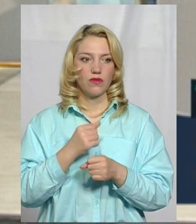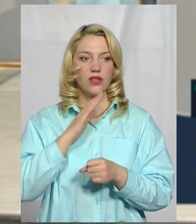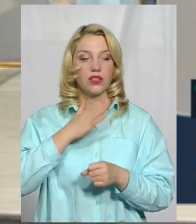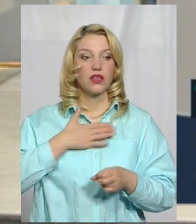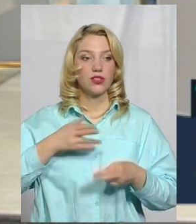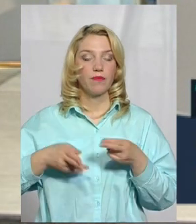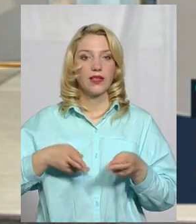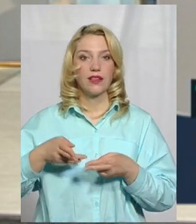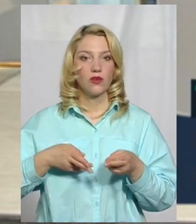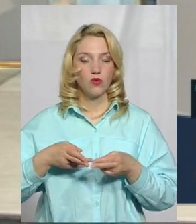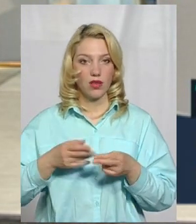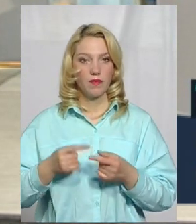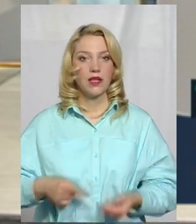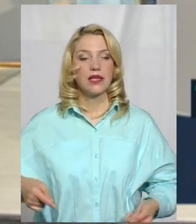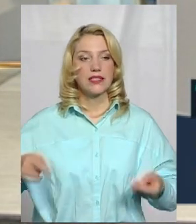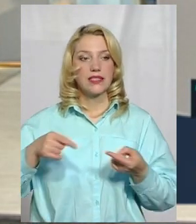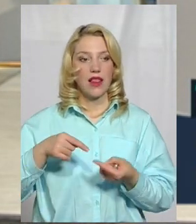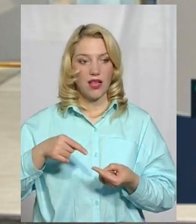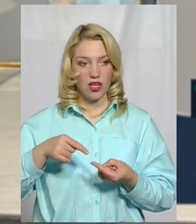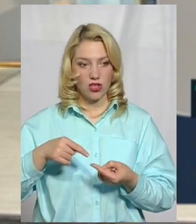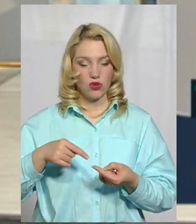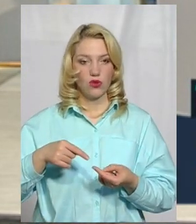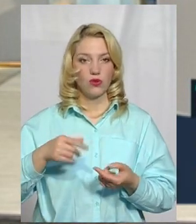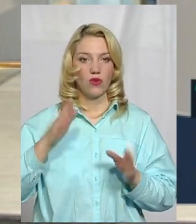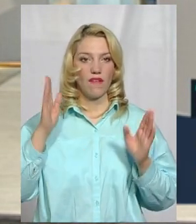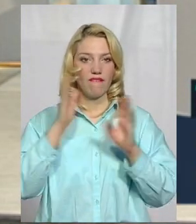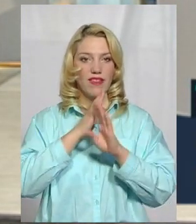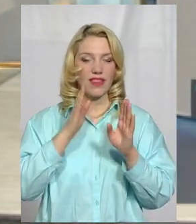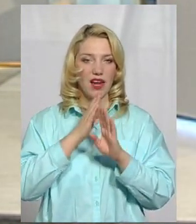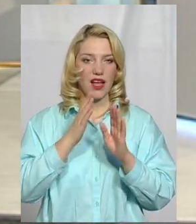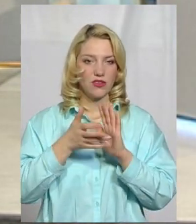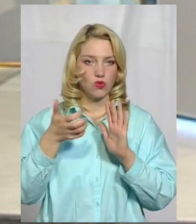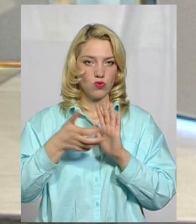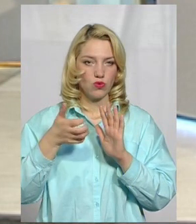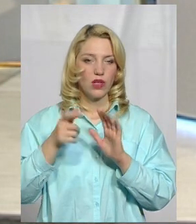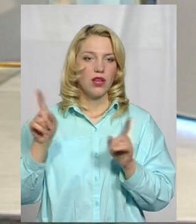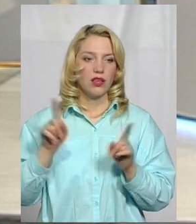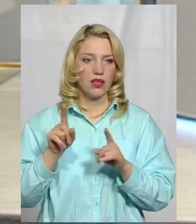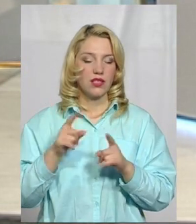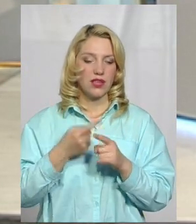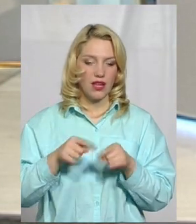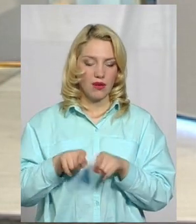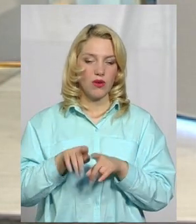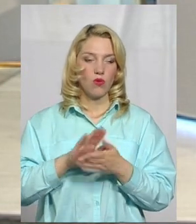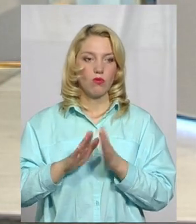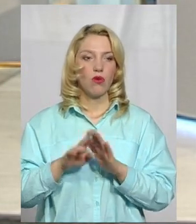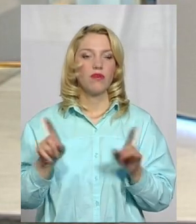нашим хірургам з належною вентиляцією та тими умовами, які на сьогодні необхідні.